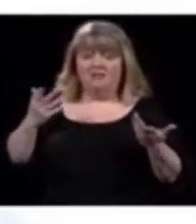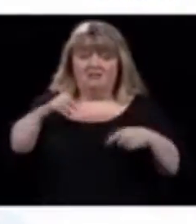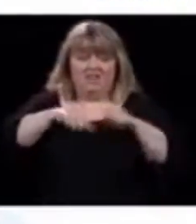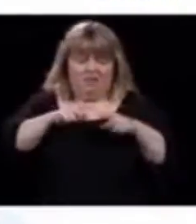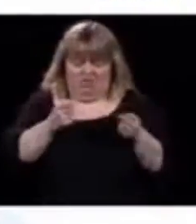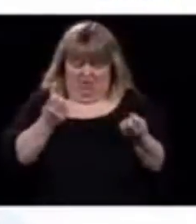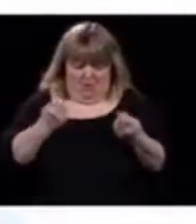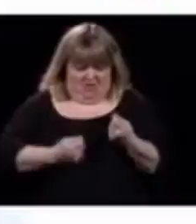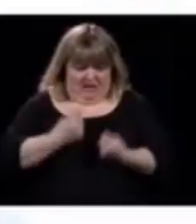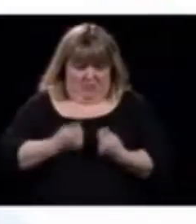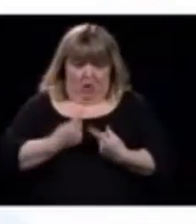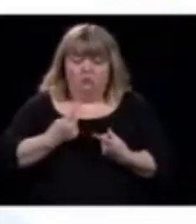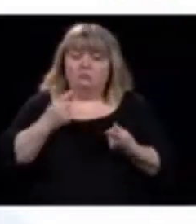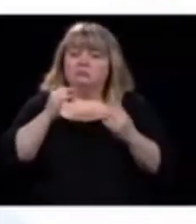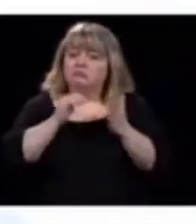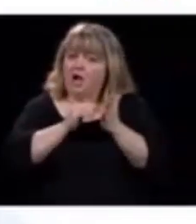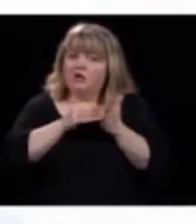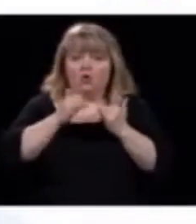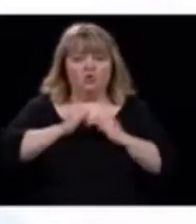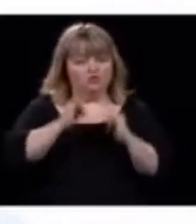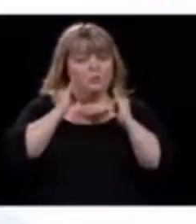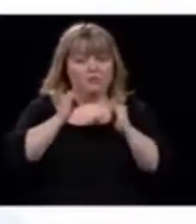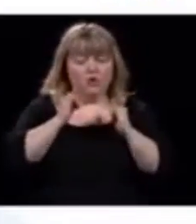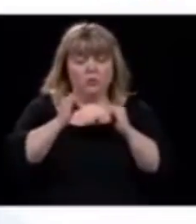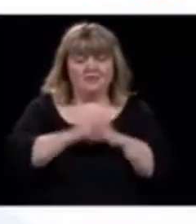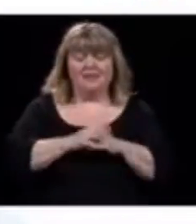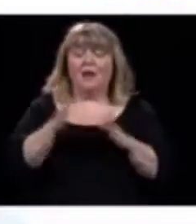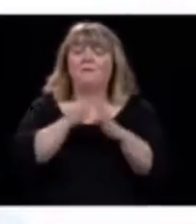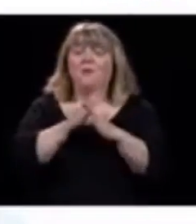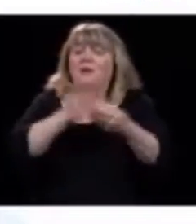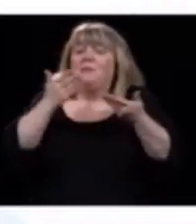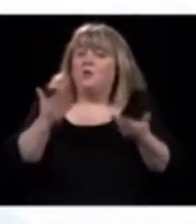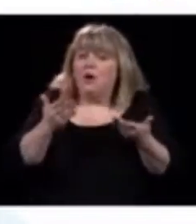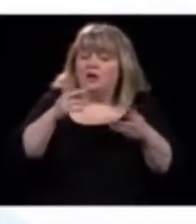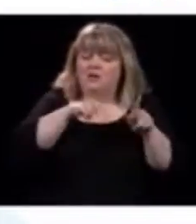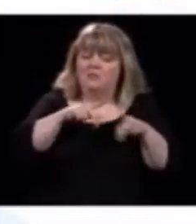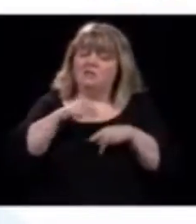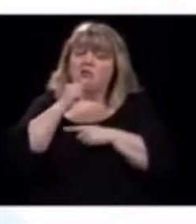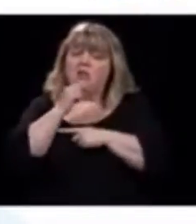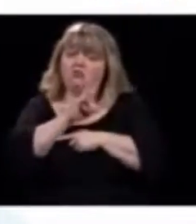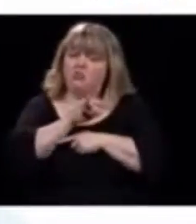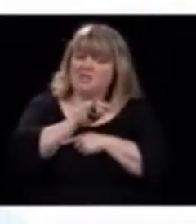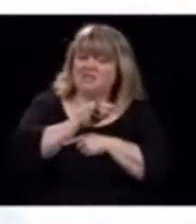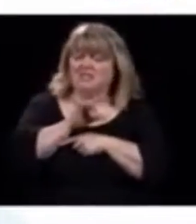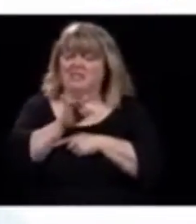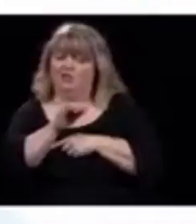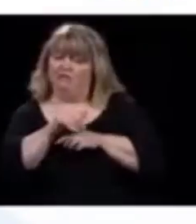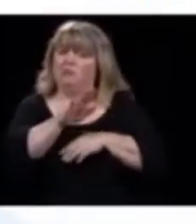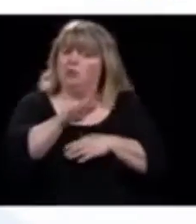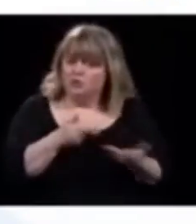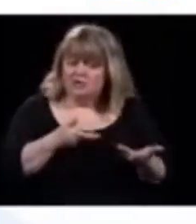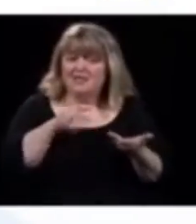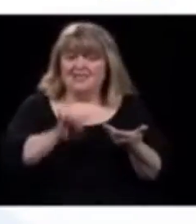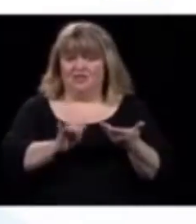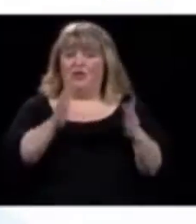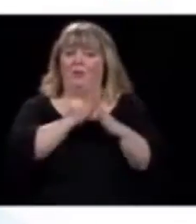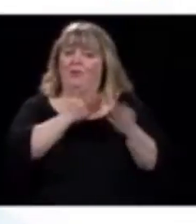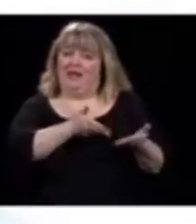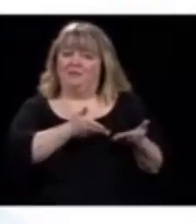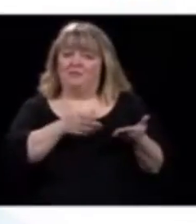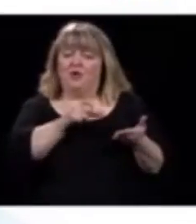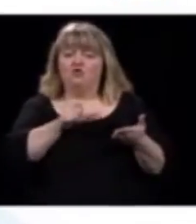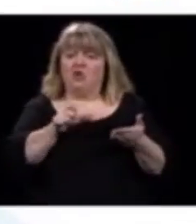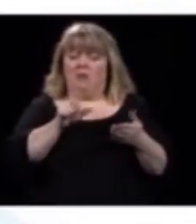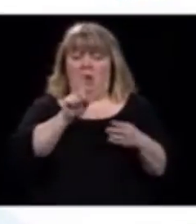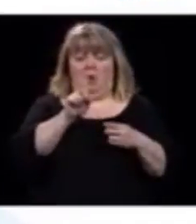encore ça. Le problème, c'est pour les gens en haut de 70 ans et 80 ans et plus. On a un seul cas dans la catégorie 60